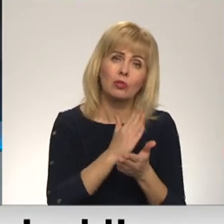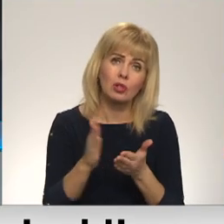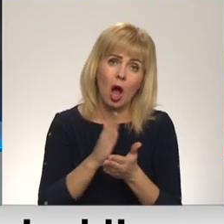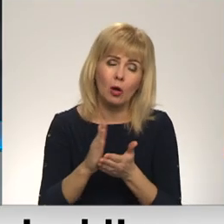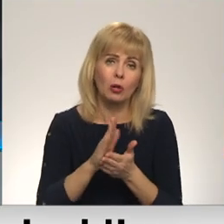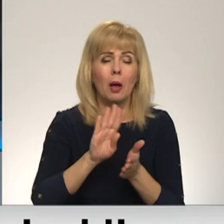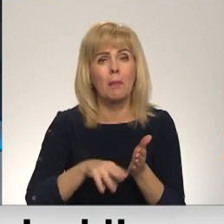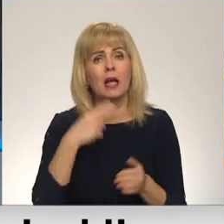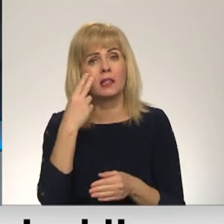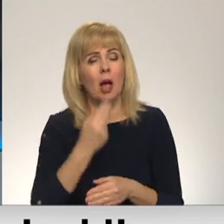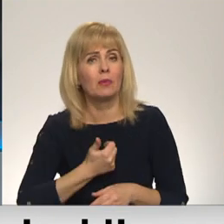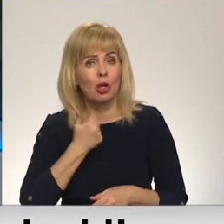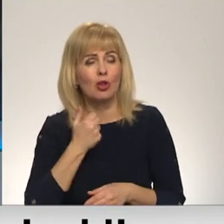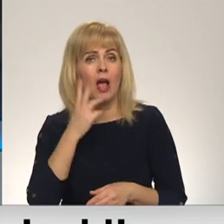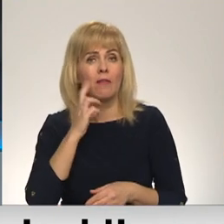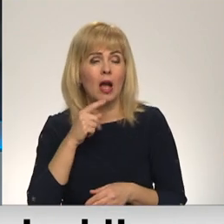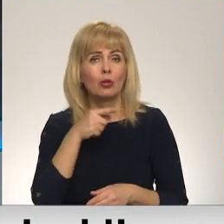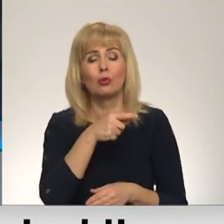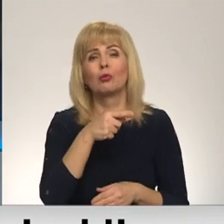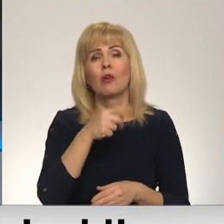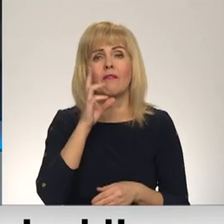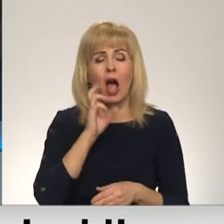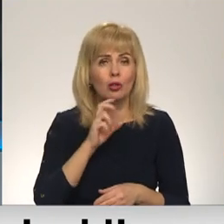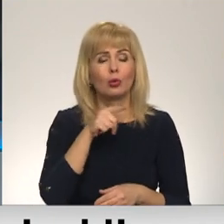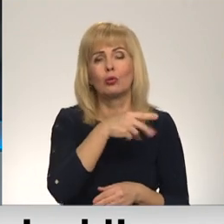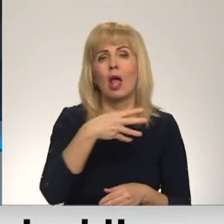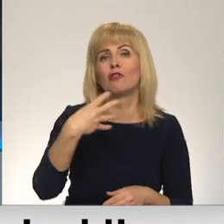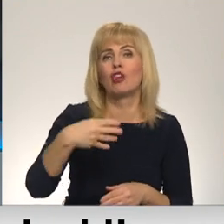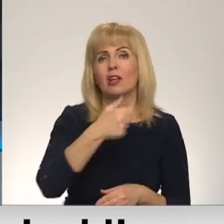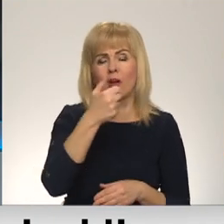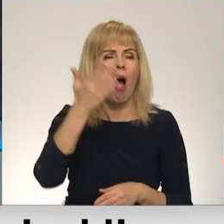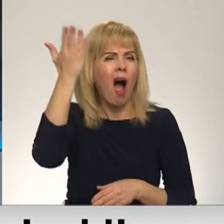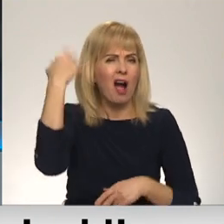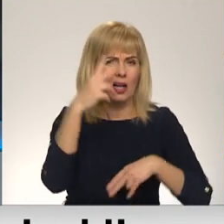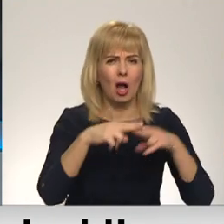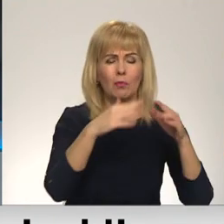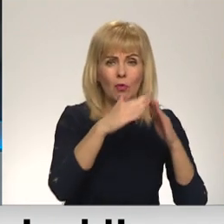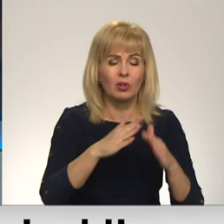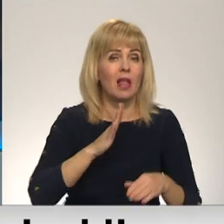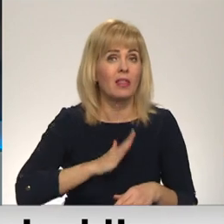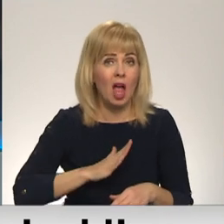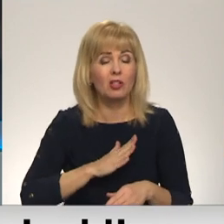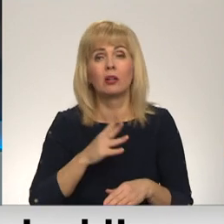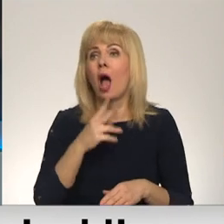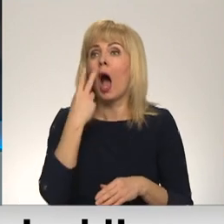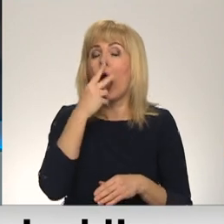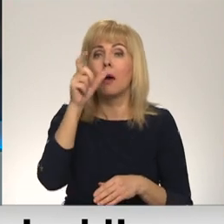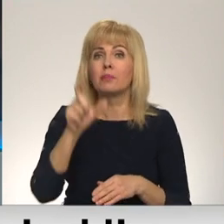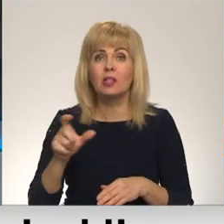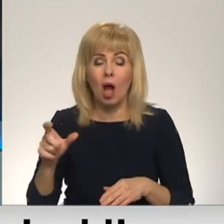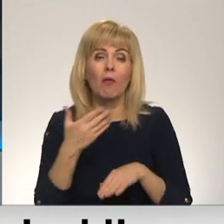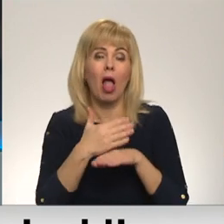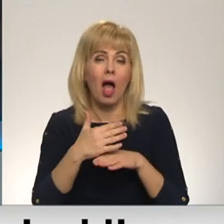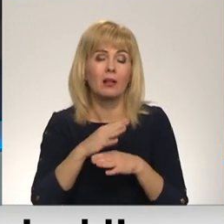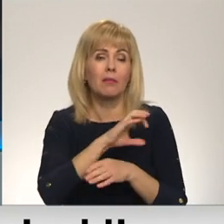besaimnieki īpašumus, kas vecāki par 1940. gadu. Senās celtnes, nesagaidījušas savus apsaimniekotājus, lēnām